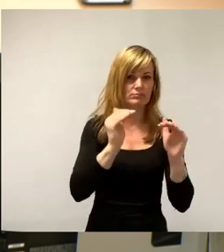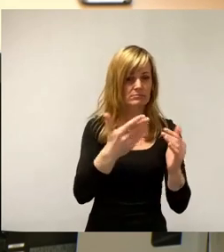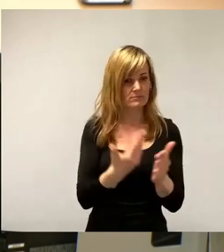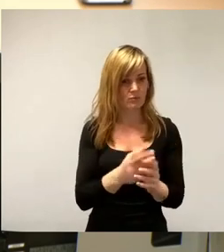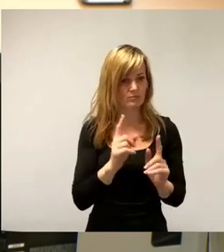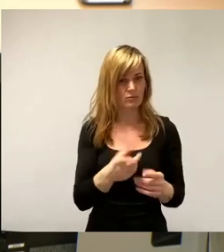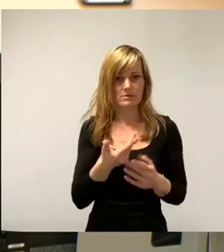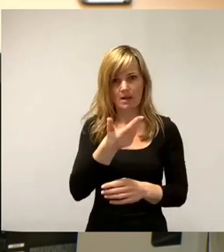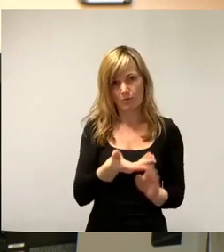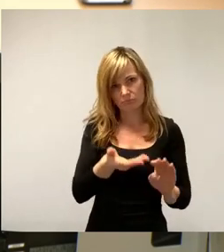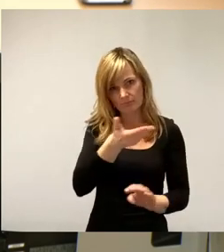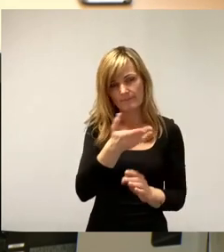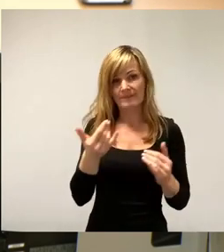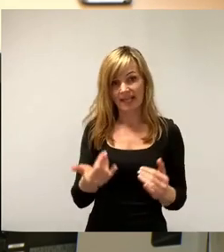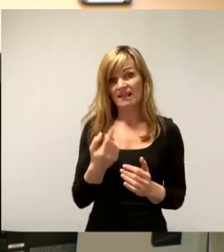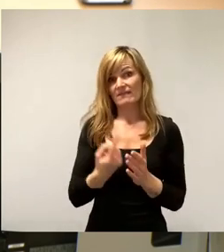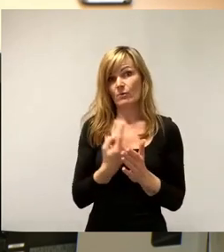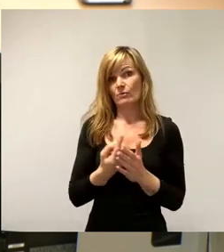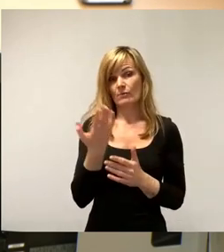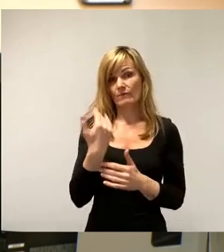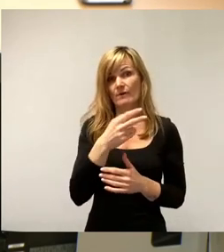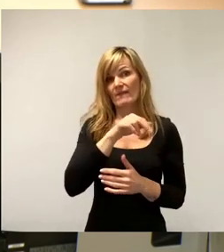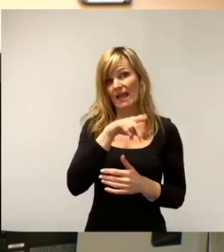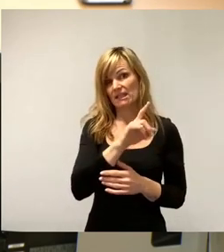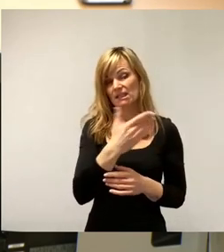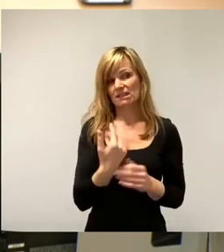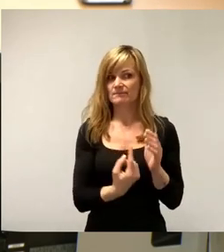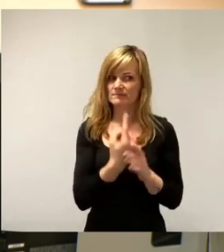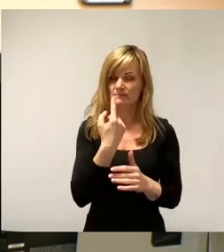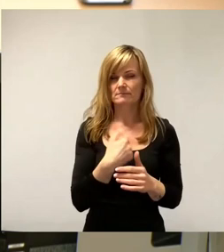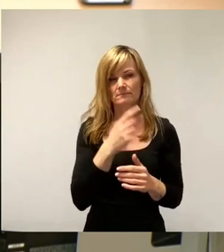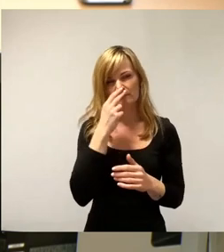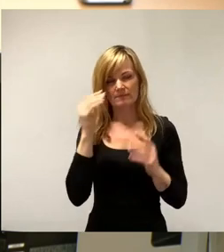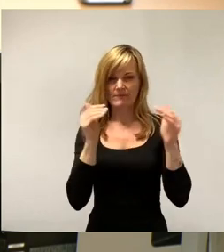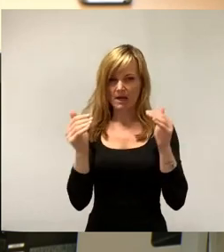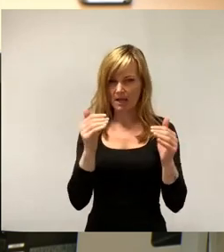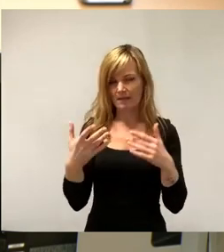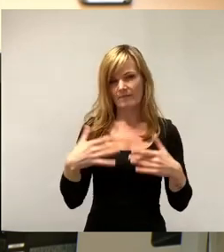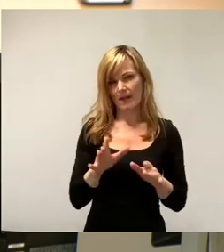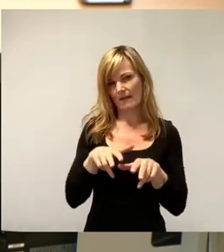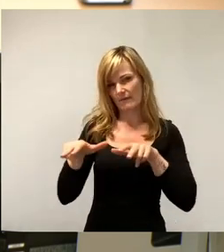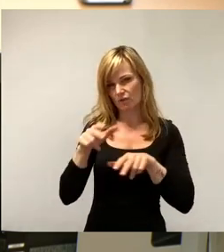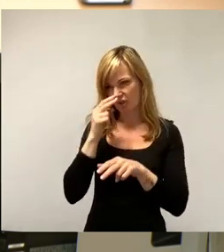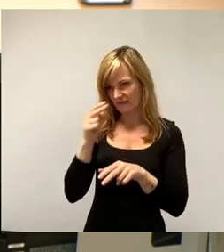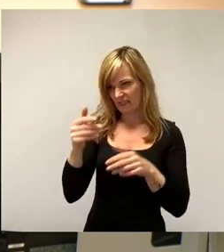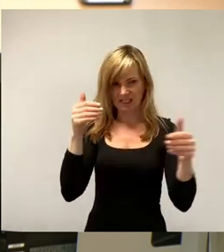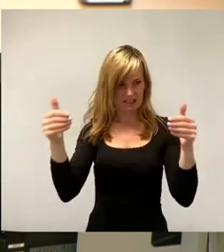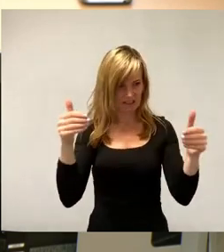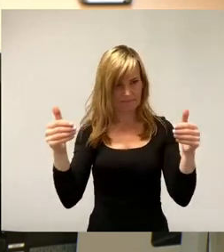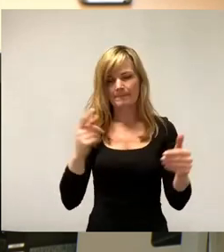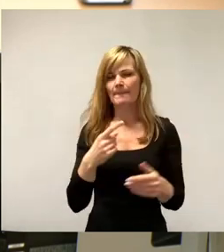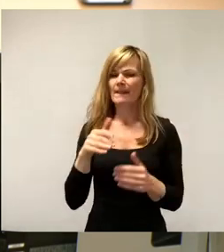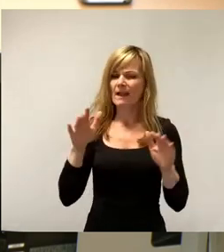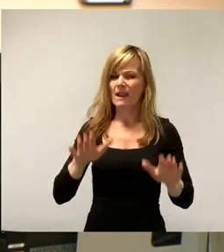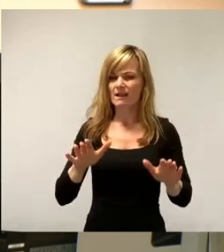jetzt sagen muss, die jetzigen Forderungen von Verdi sollte man im Vergleich stellen zur freien Wirtschaft, dann müsste man langsam mal begreifen, dass die